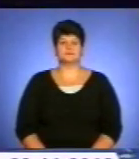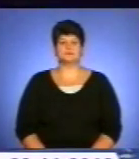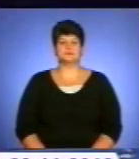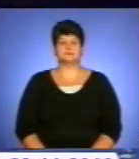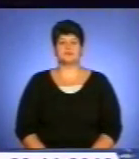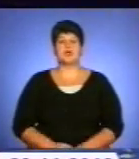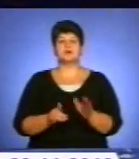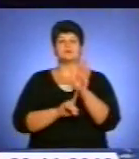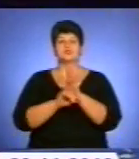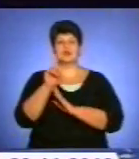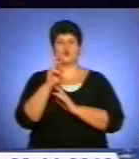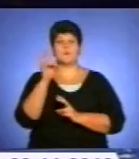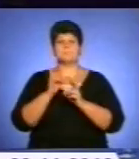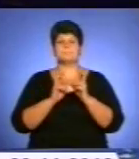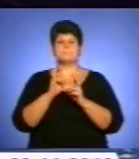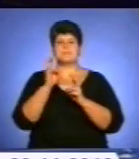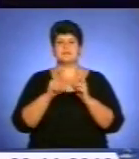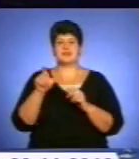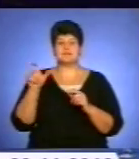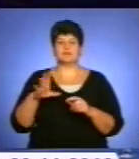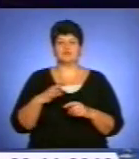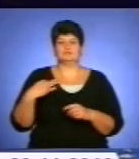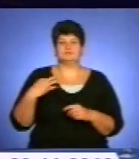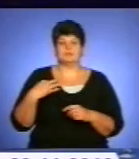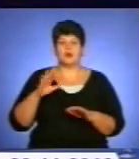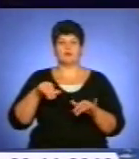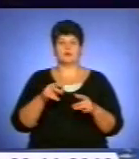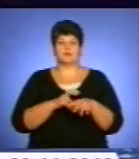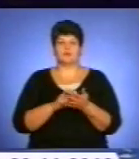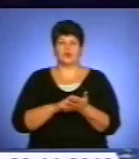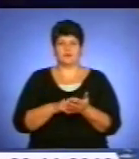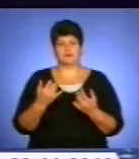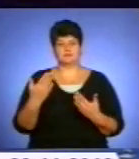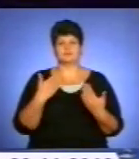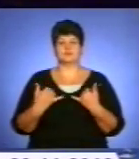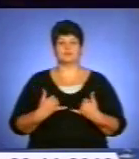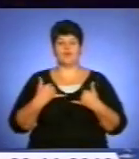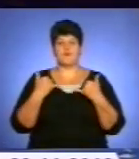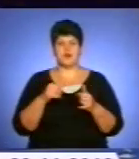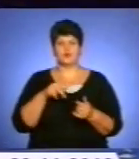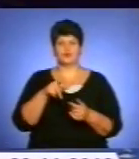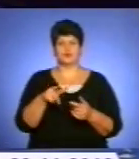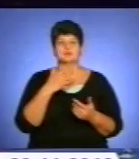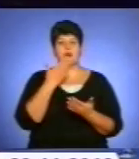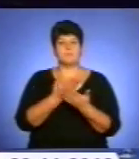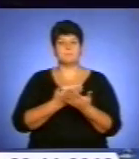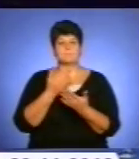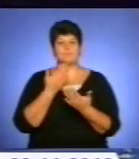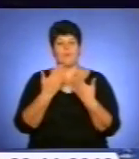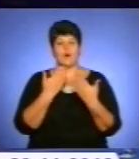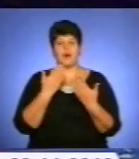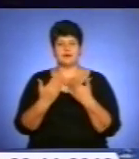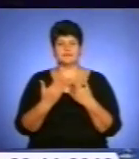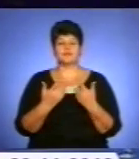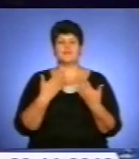Спочатку підприємцям було байдуже, потім її боялися, тепер ставляться з повагою і йдуть туди за порадою. Ставлення до